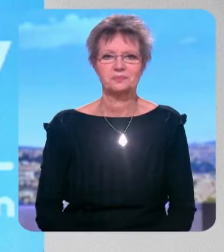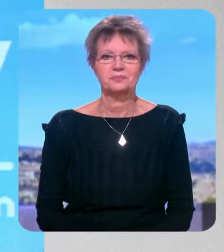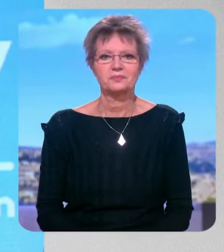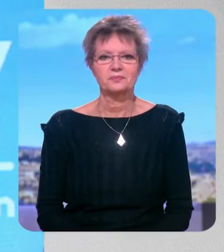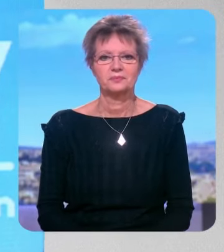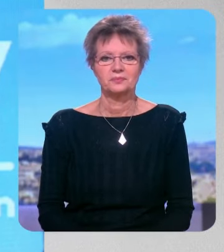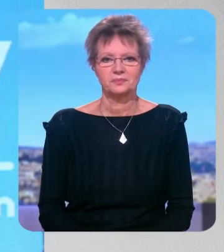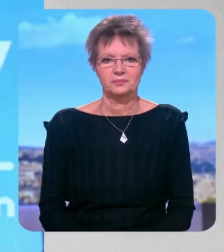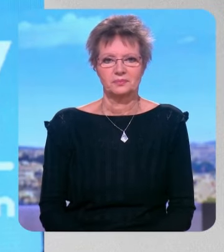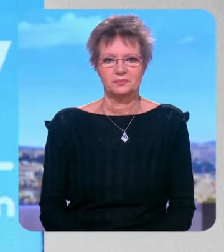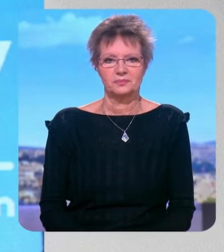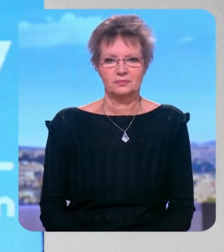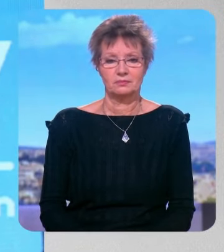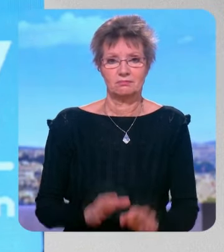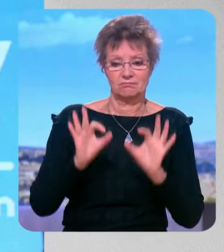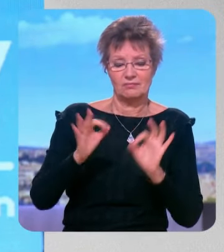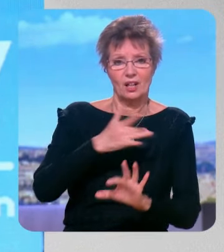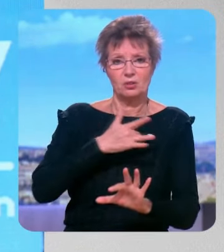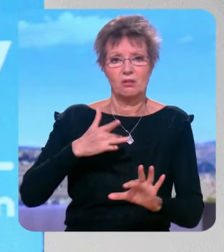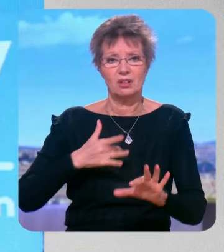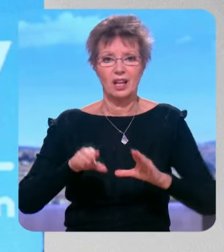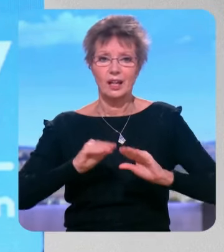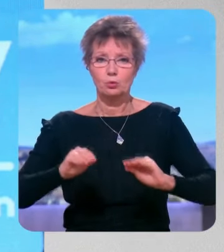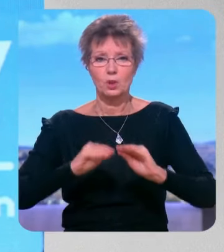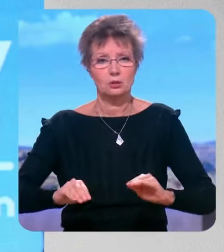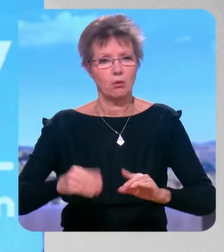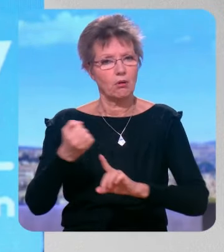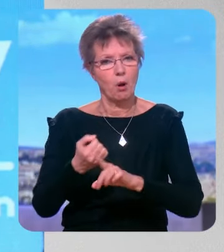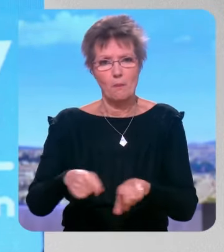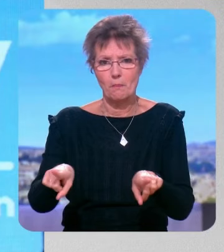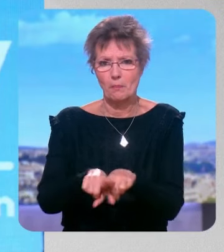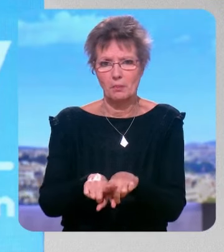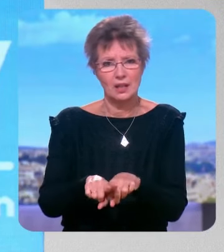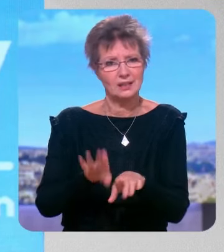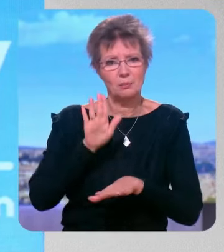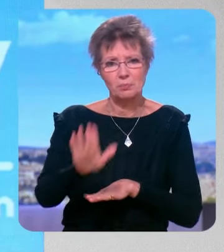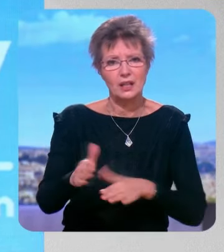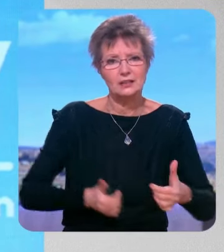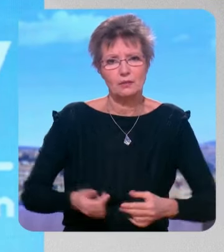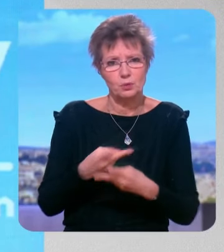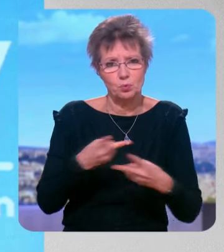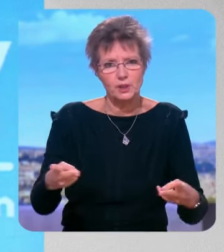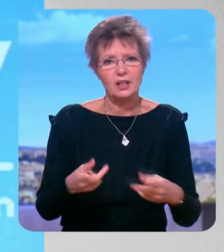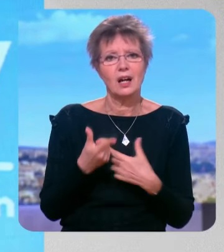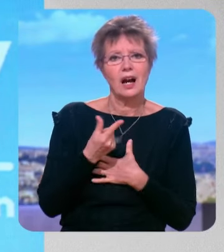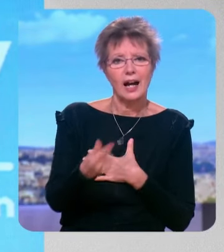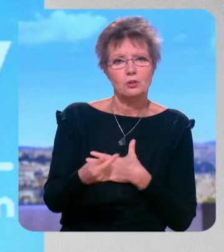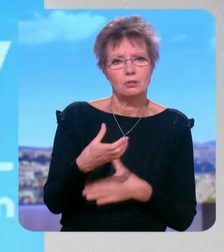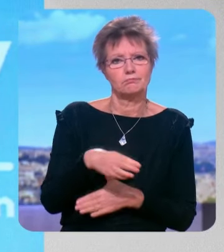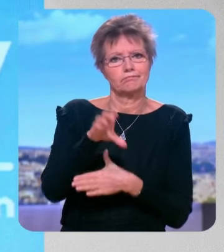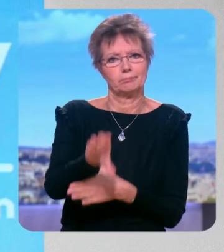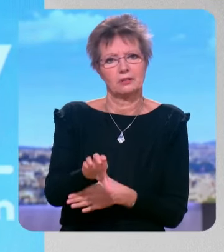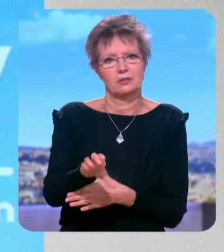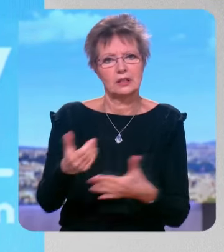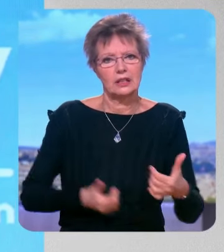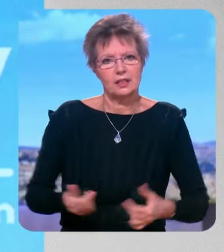et si je puis me permettre juste un point la santé l'éducation en réalité c'est le même combat c'est la question des services publics nous mettons beaucoup d'argent en france sur les services